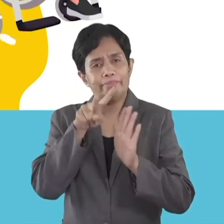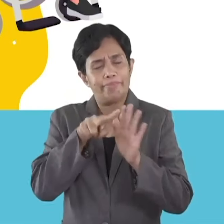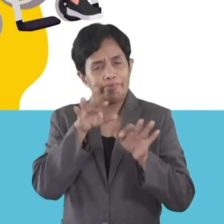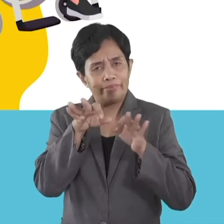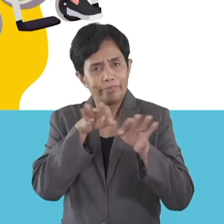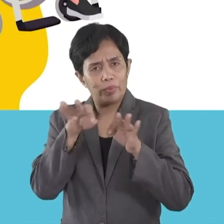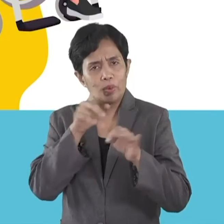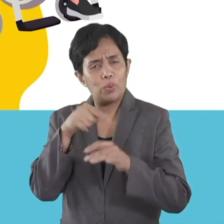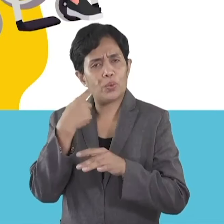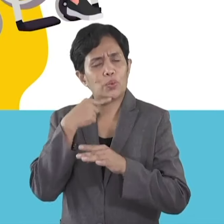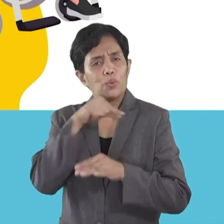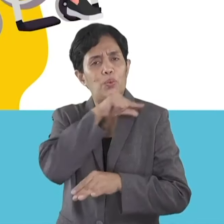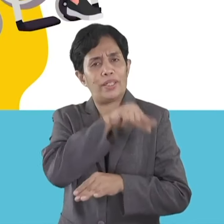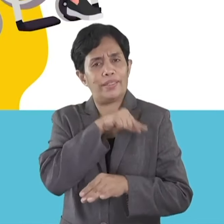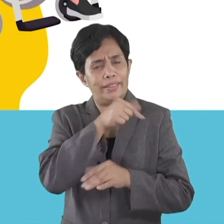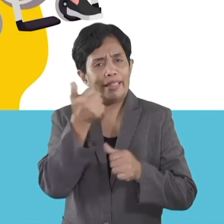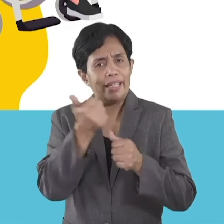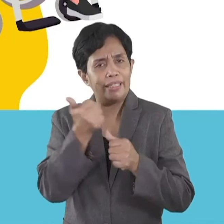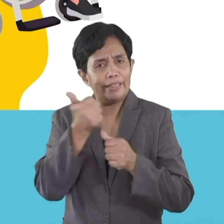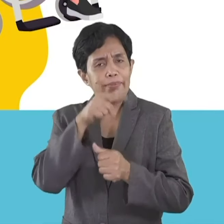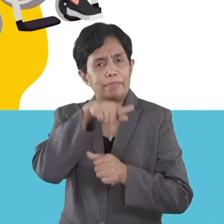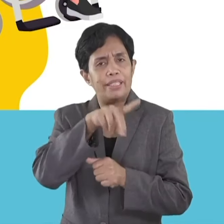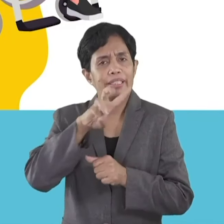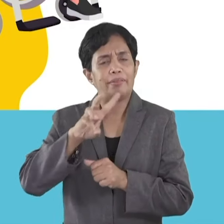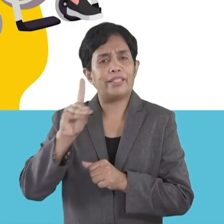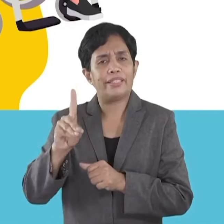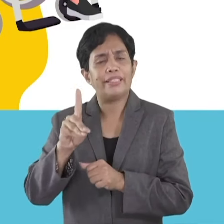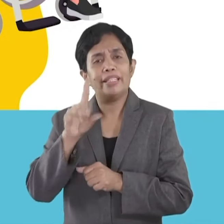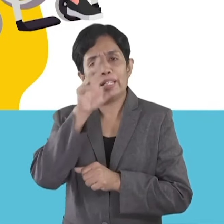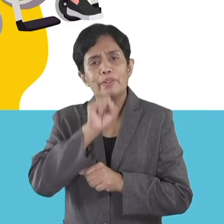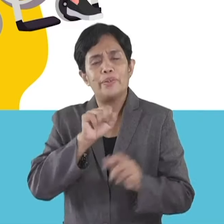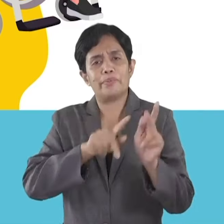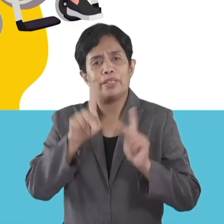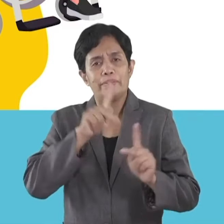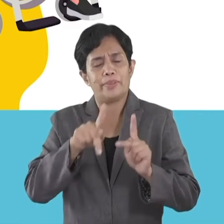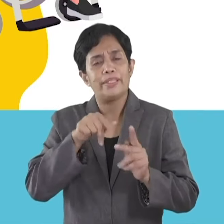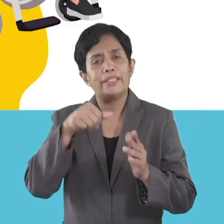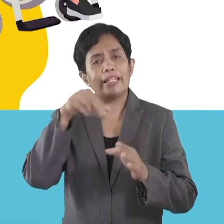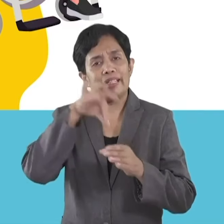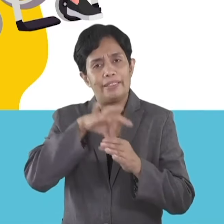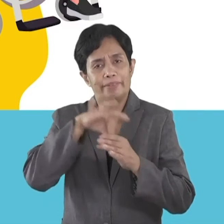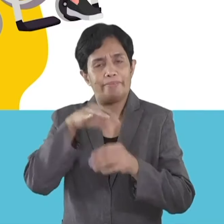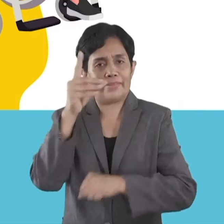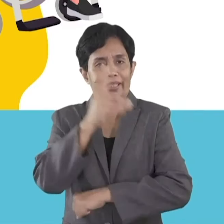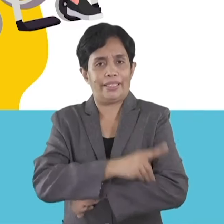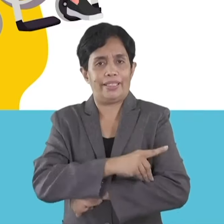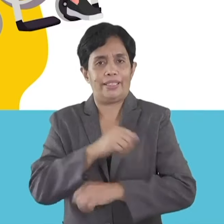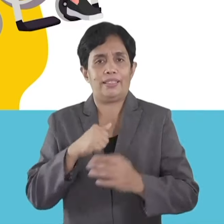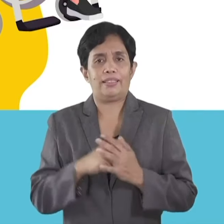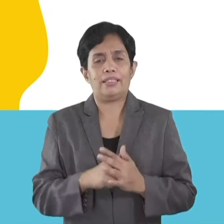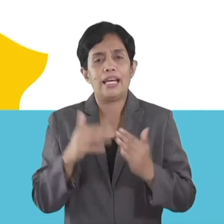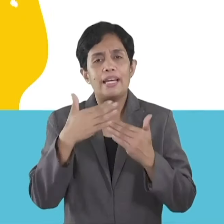video nga magpatinaw kung kinsa ang mga kwalipikado nga mutabang sa PWD o senior voters sa